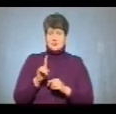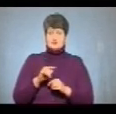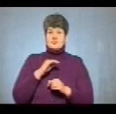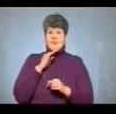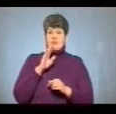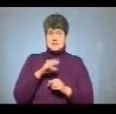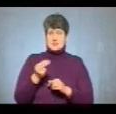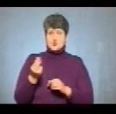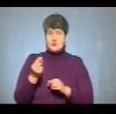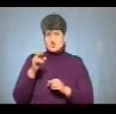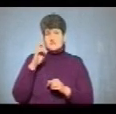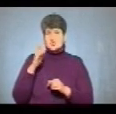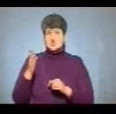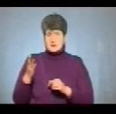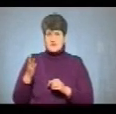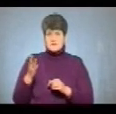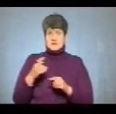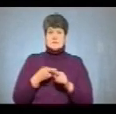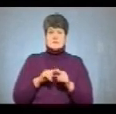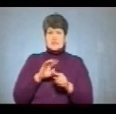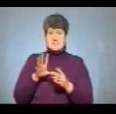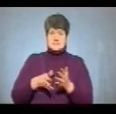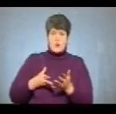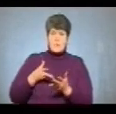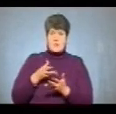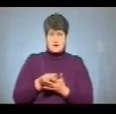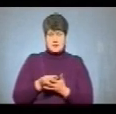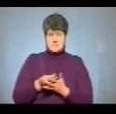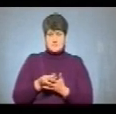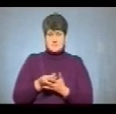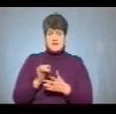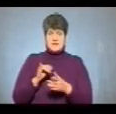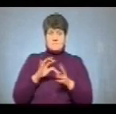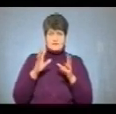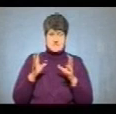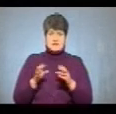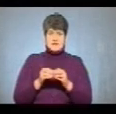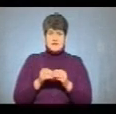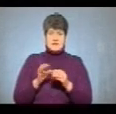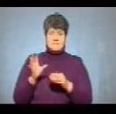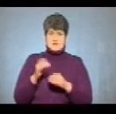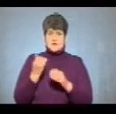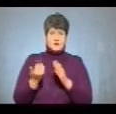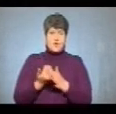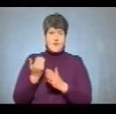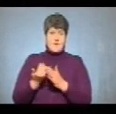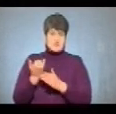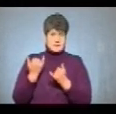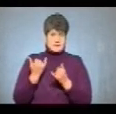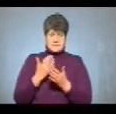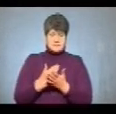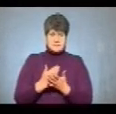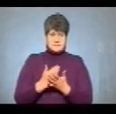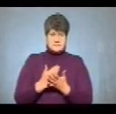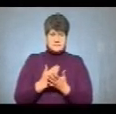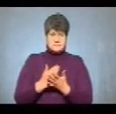коштів держави оце все оплачувати. І взагалі всі новації, які зараз впроваджуються, то